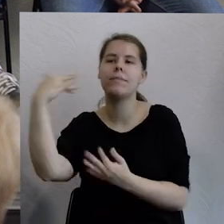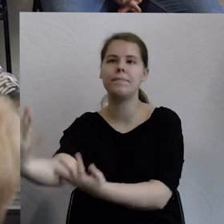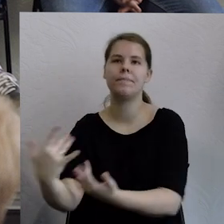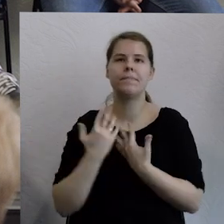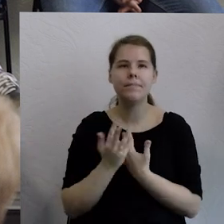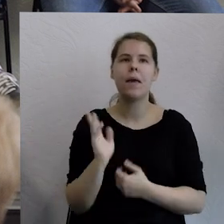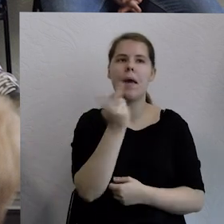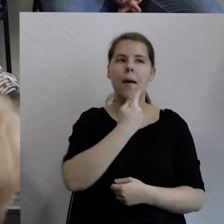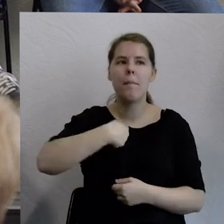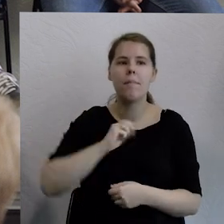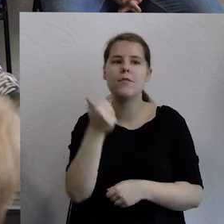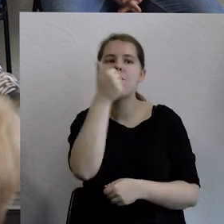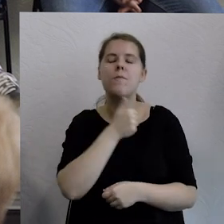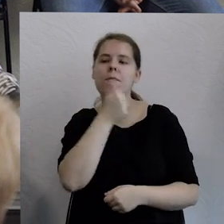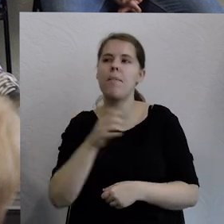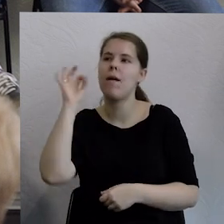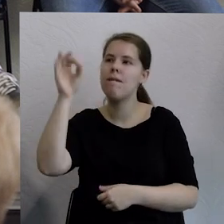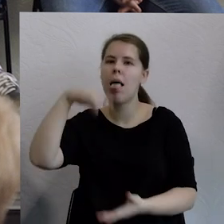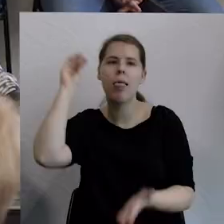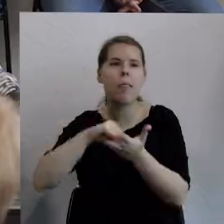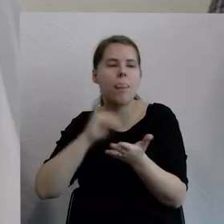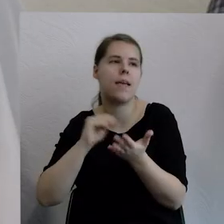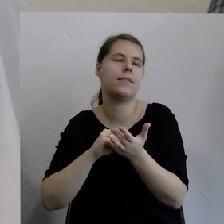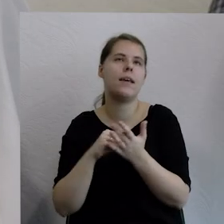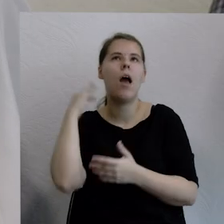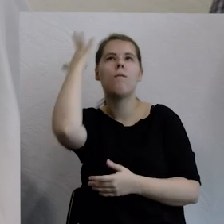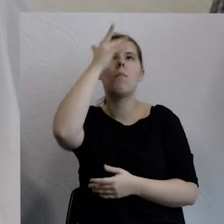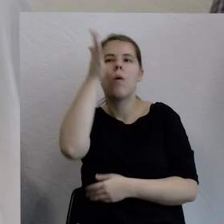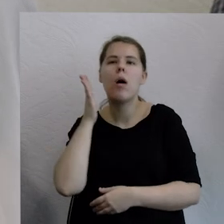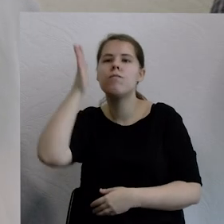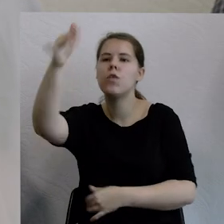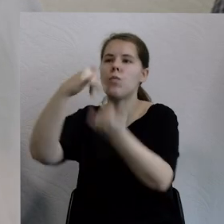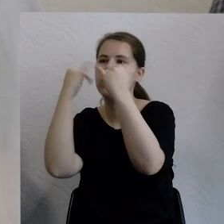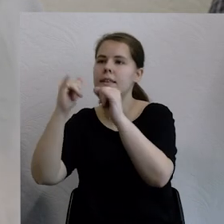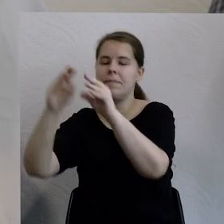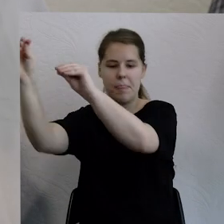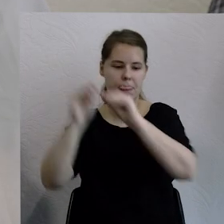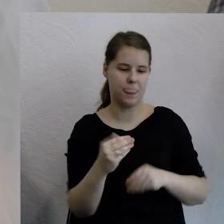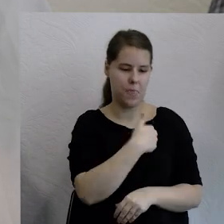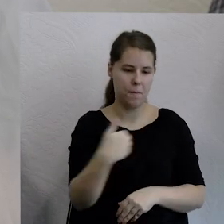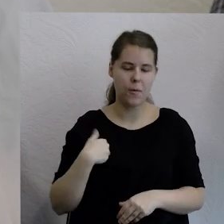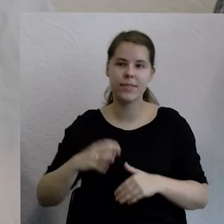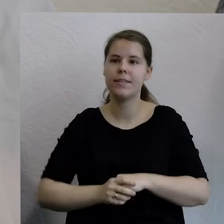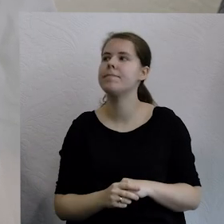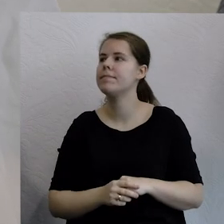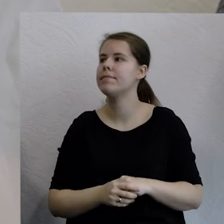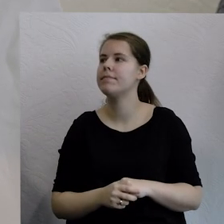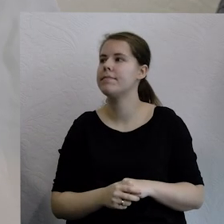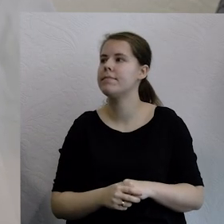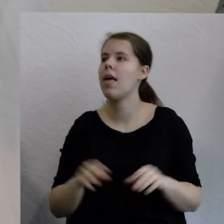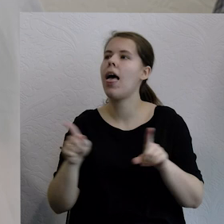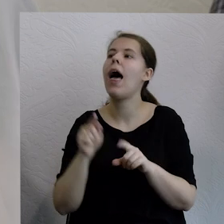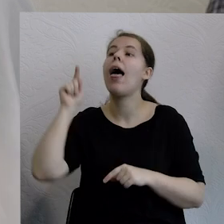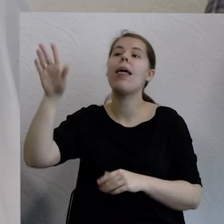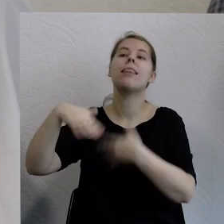spróbować przenieść tą jego praktykę wyobrażania sobie innej przyszłości tutaj do Polski. A dla niego z kolei inspiracją